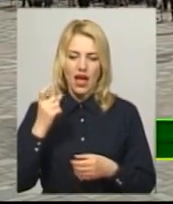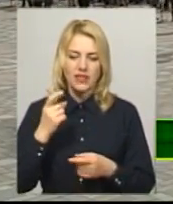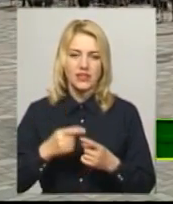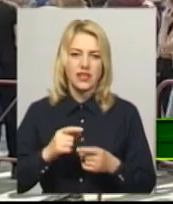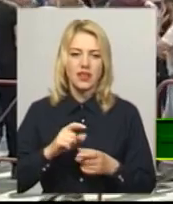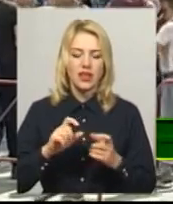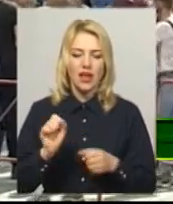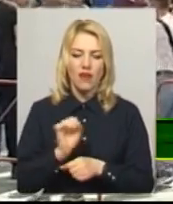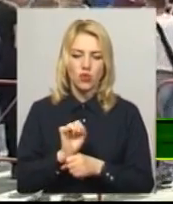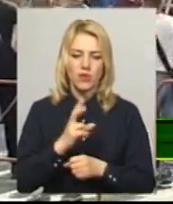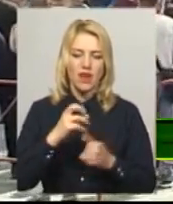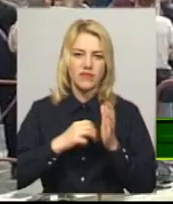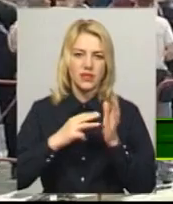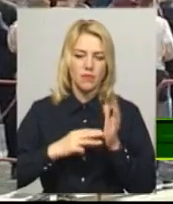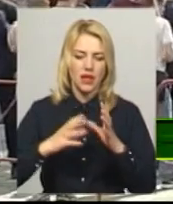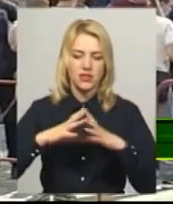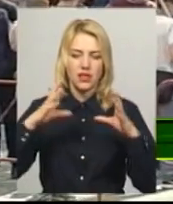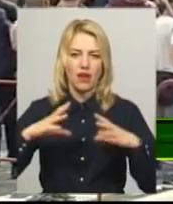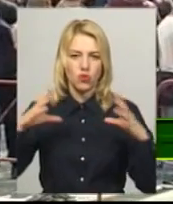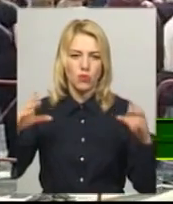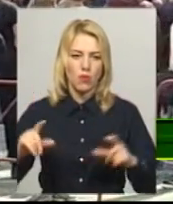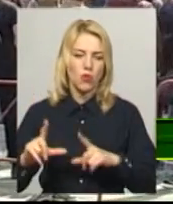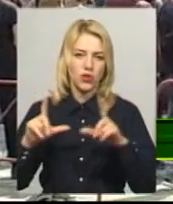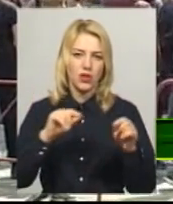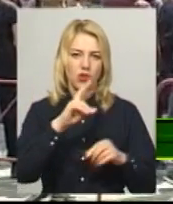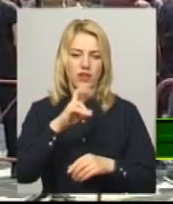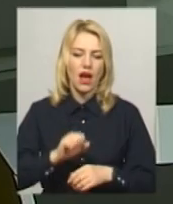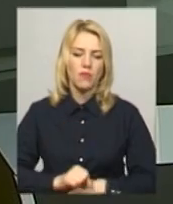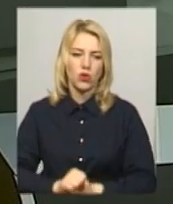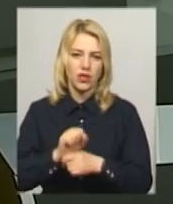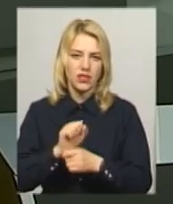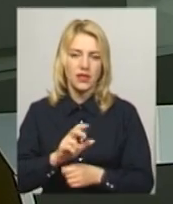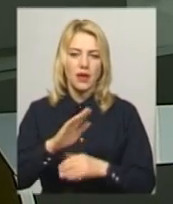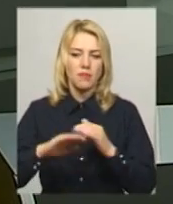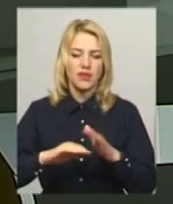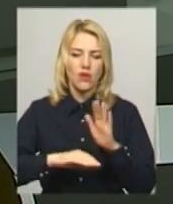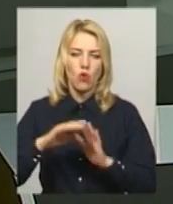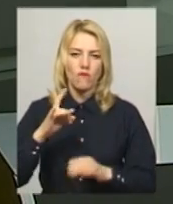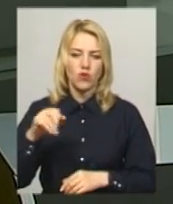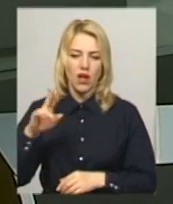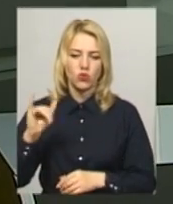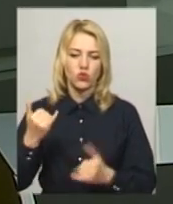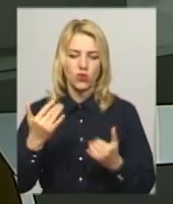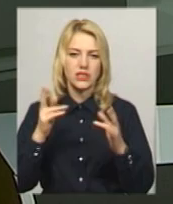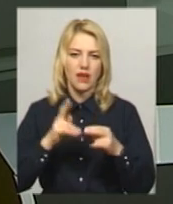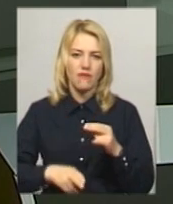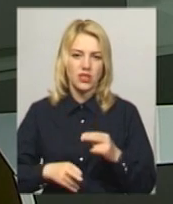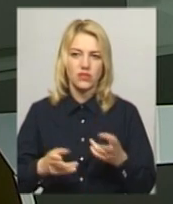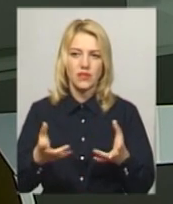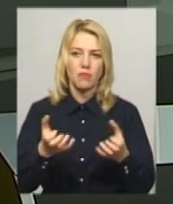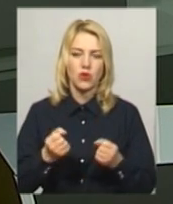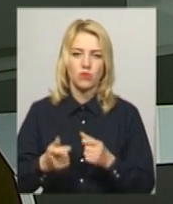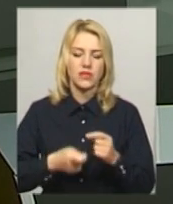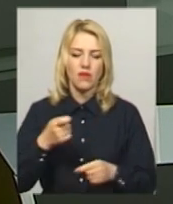автомобілях з Хмельниччини поїхали на акцію протесту під Верховну Раду. Сьогодні завершився прийом заяв в обласному